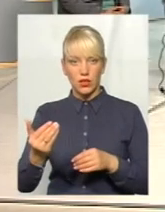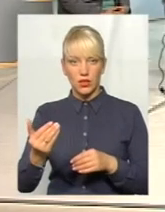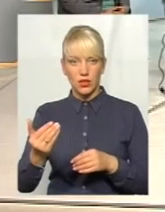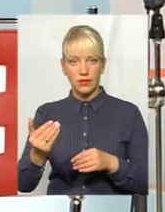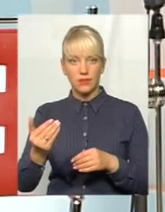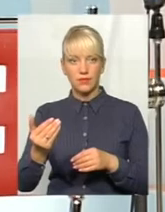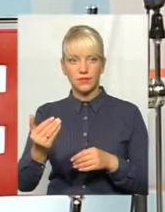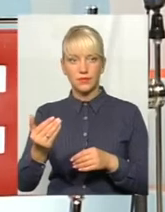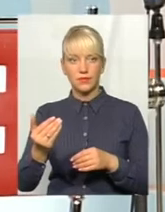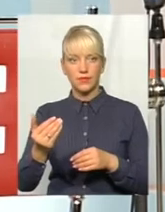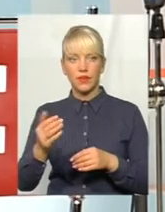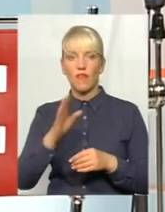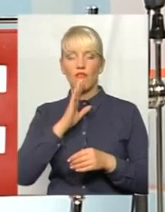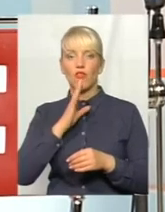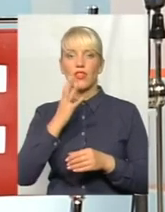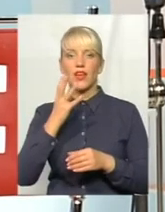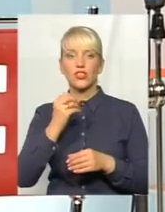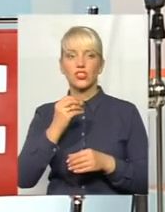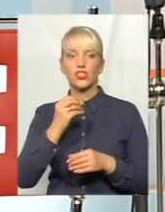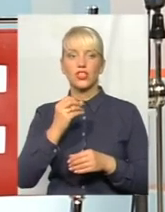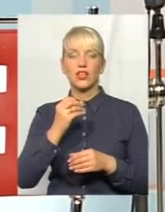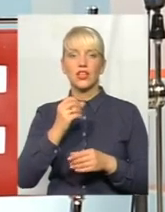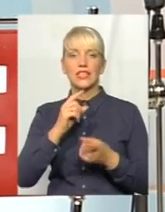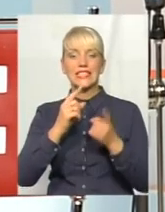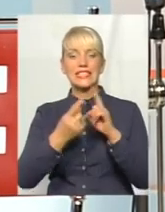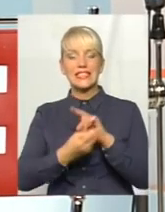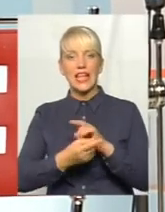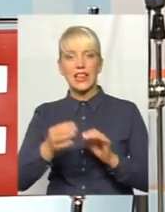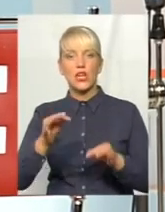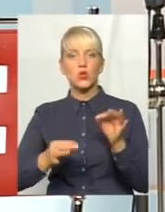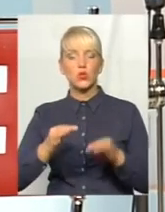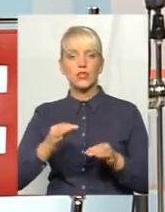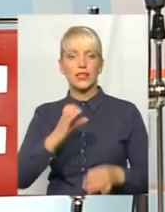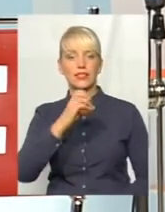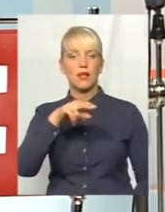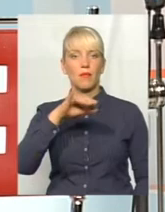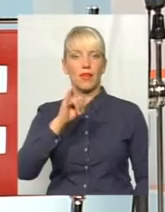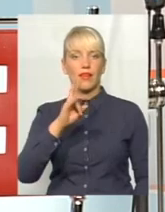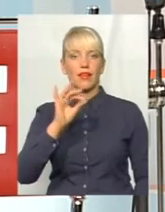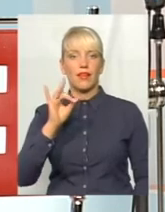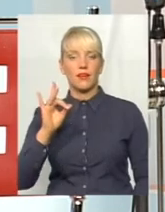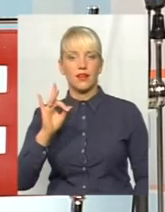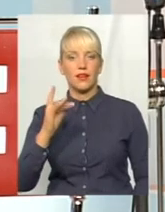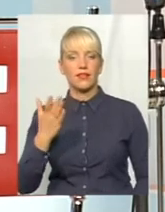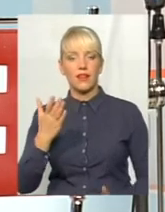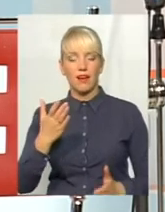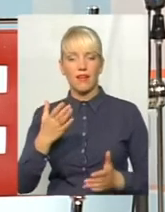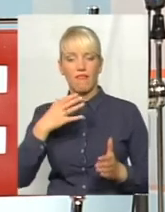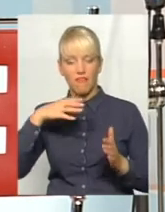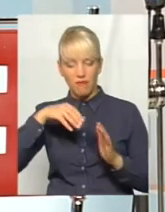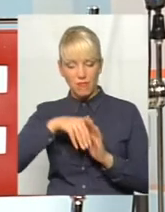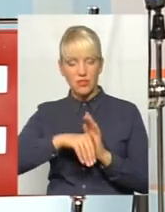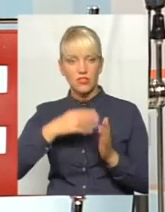самоуправлінням, вона стала ще суддя-спікер, яка безпосередньо в межах своєї компетенції